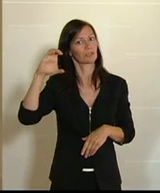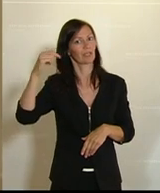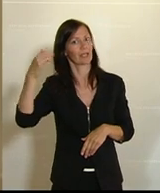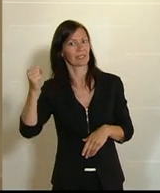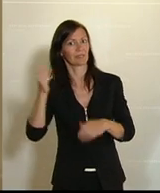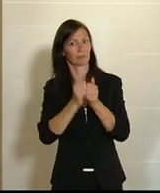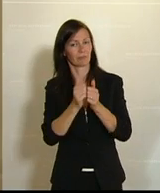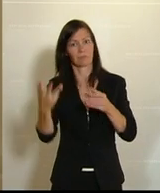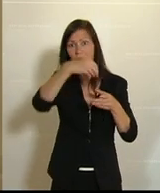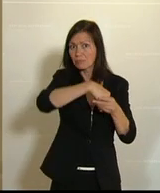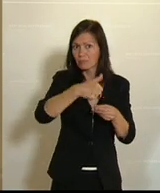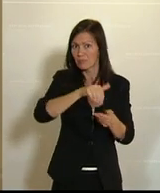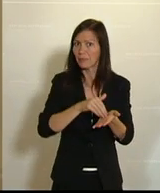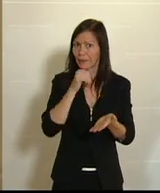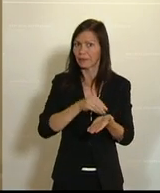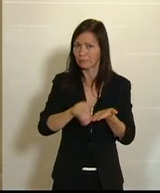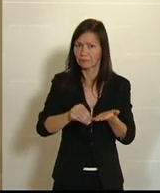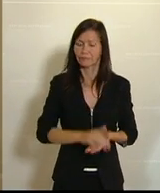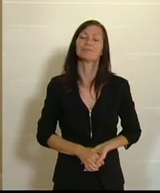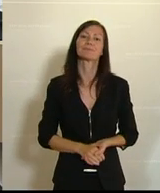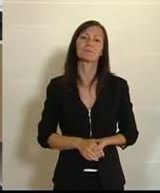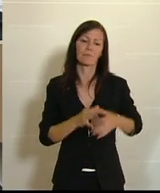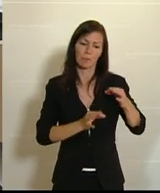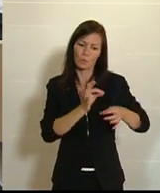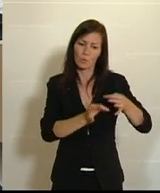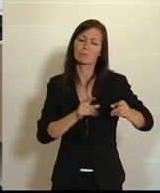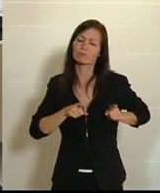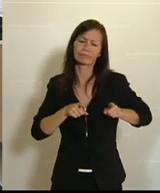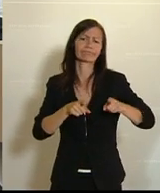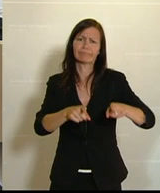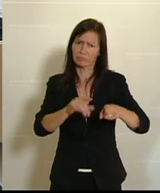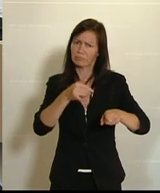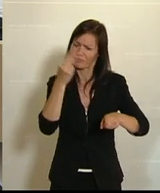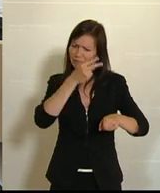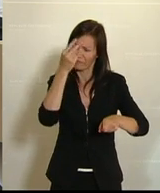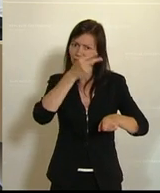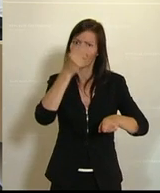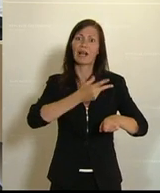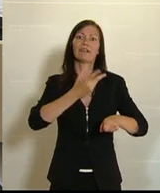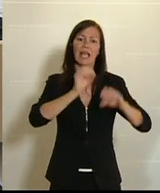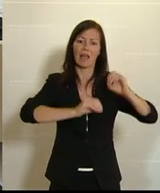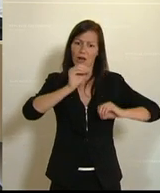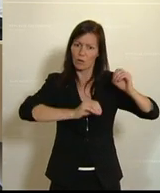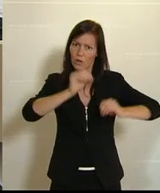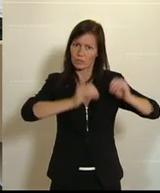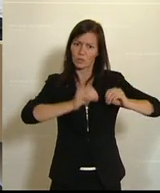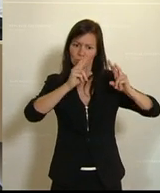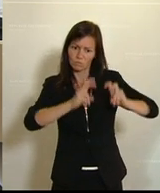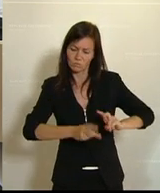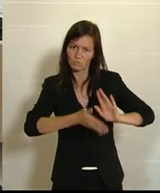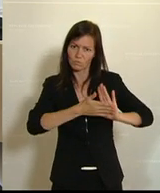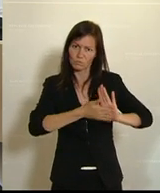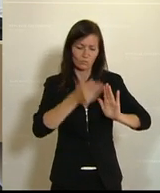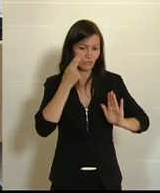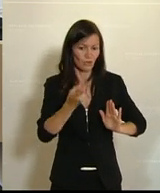-Punkte angerechnet. Der Prozess wird begleitend natürlich evaluiert und wie alle Produkteinführungen,